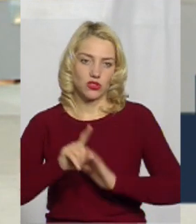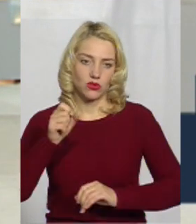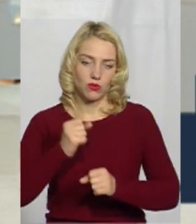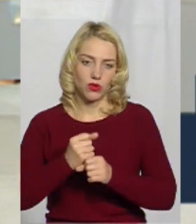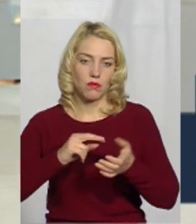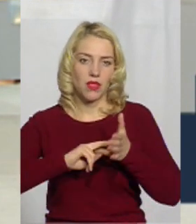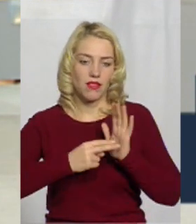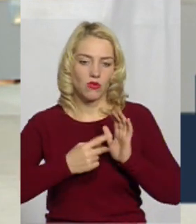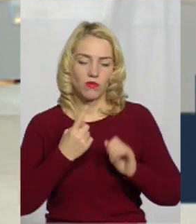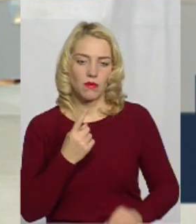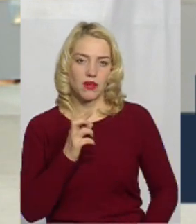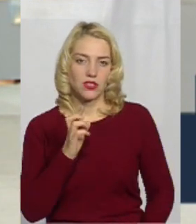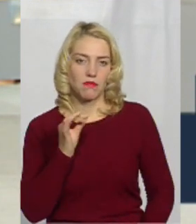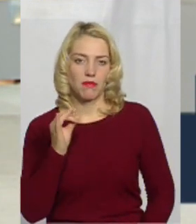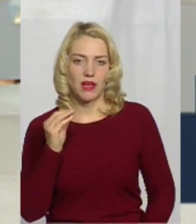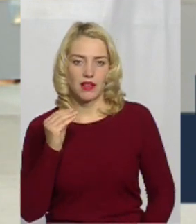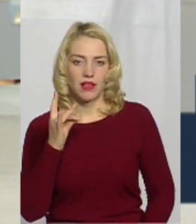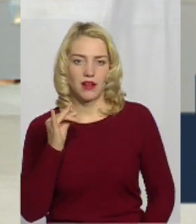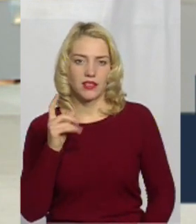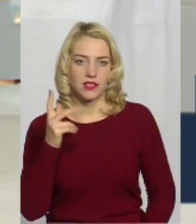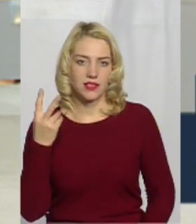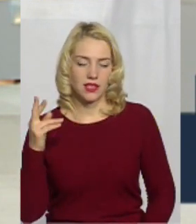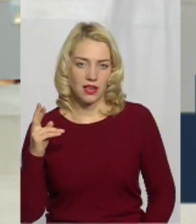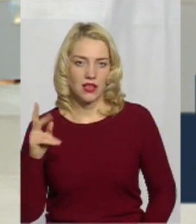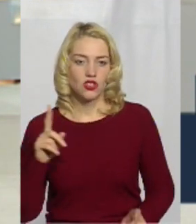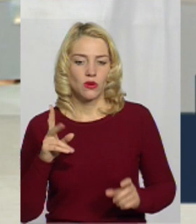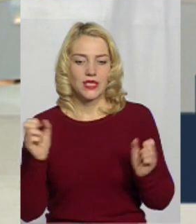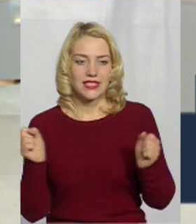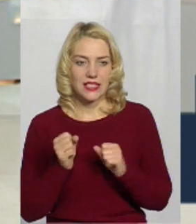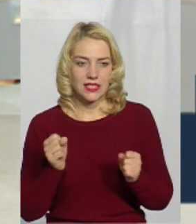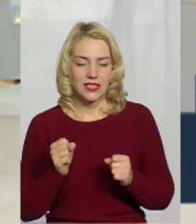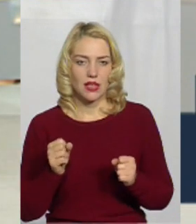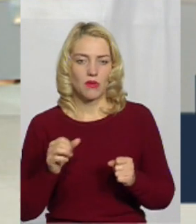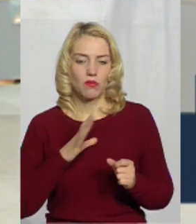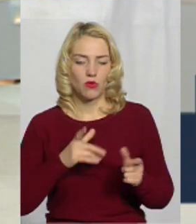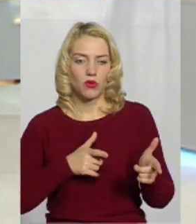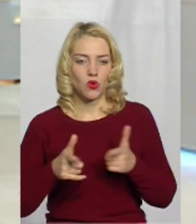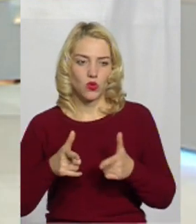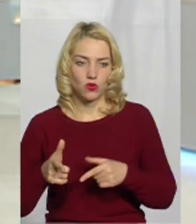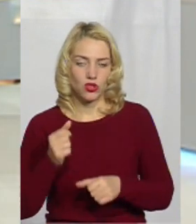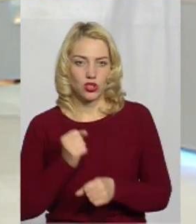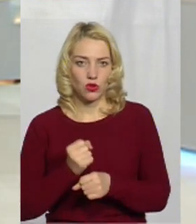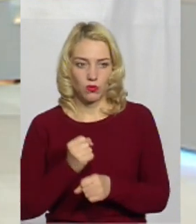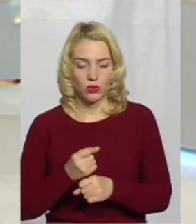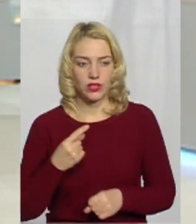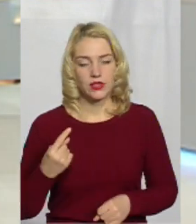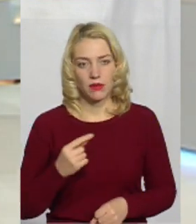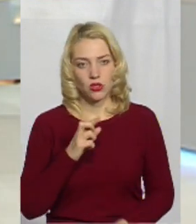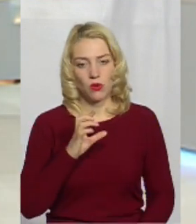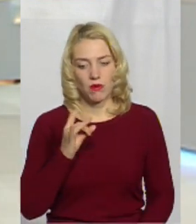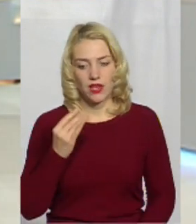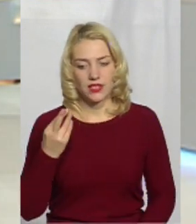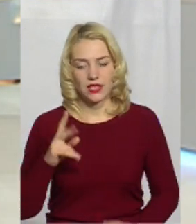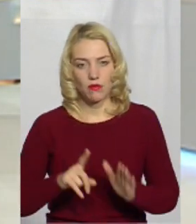на перше березня, так, щоб ми за зиму провели підготовчі роботи. З першого березня